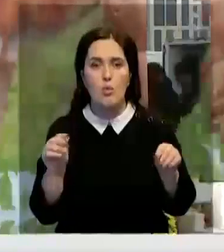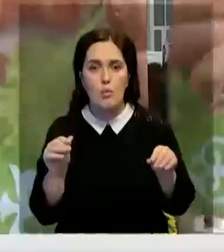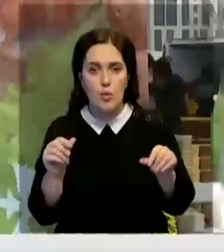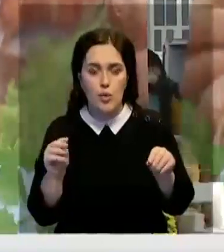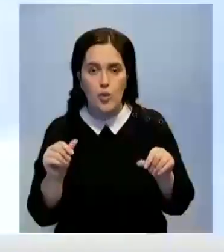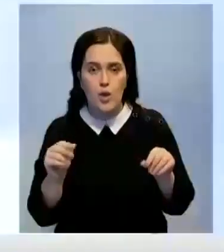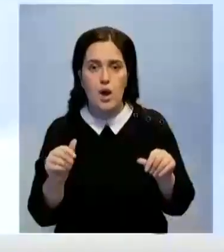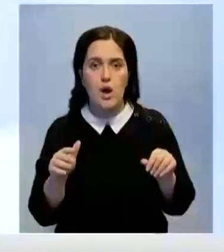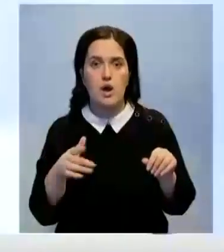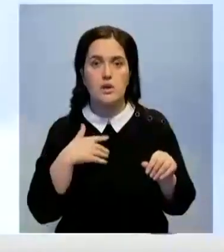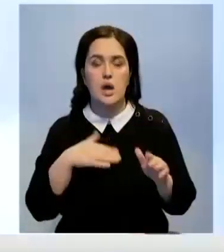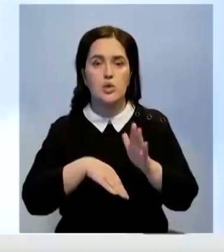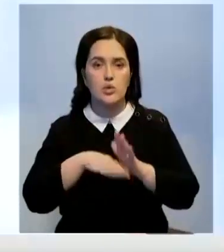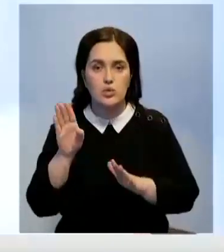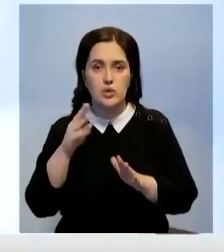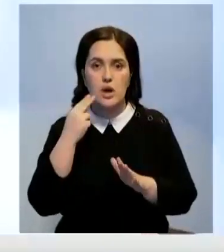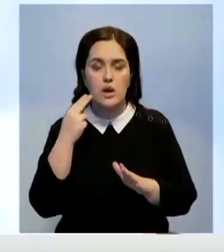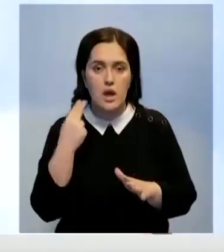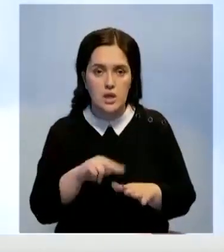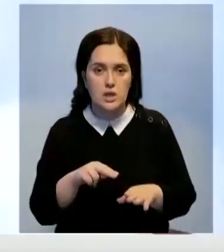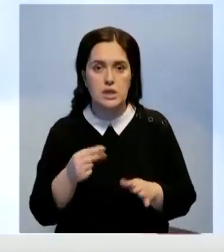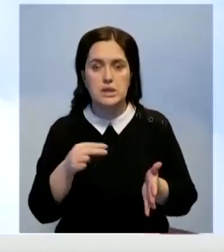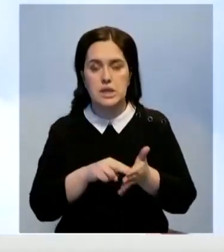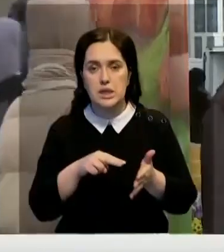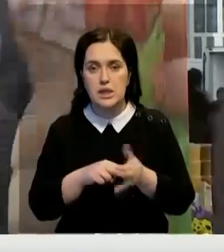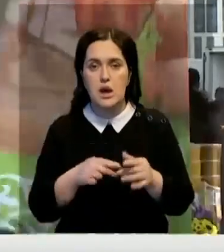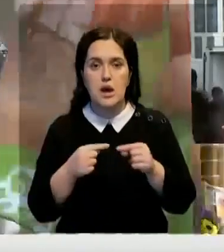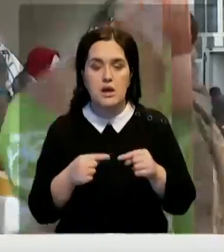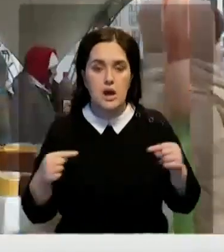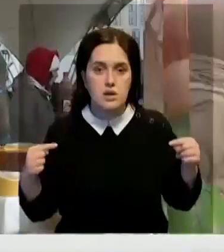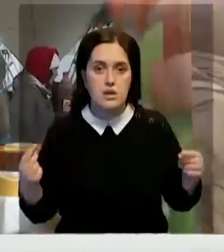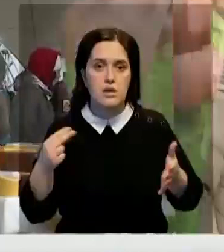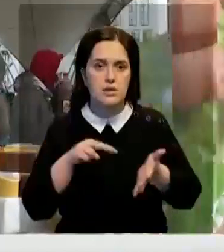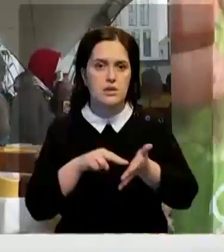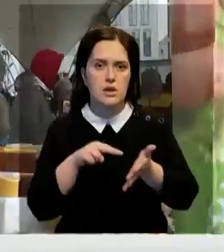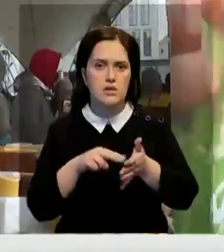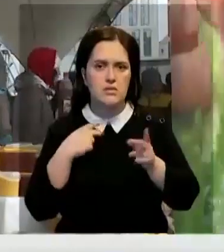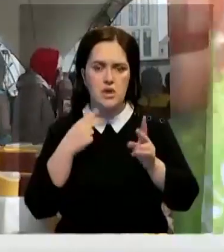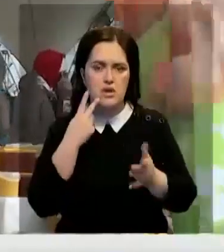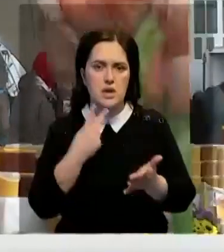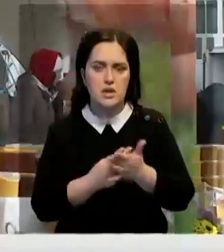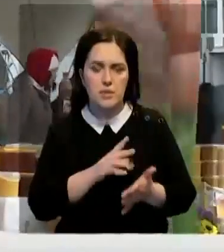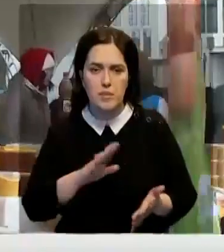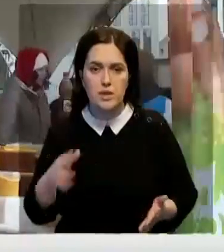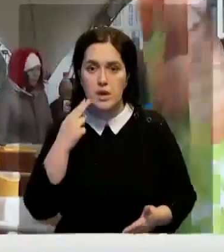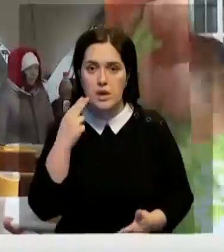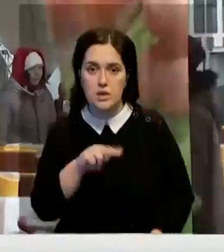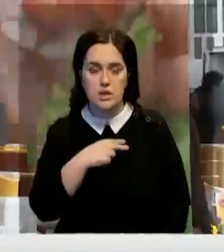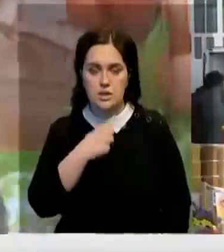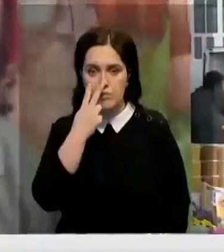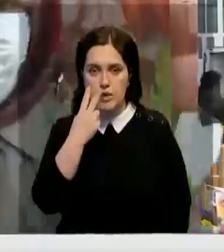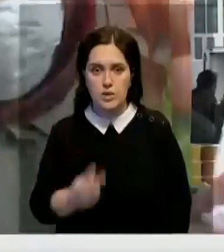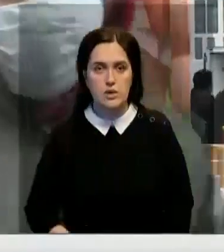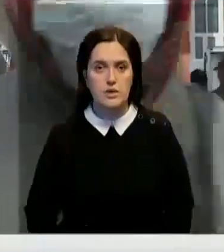наши лучшие качества. Цены разные. Цены я не так сильно смотрю. Качество смотрю я.